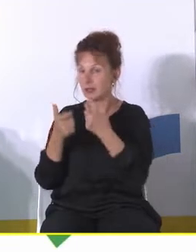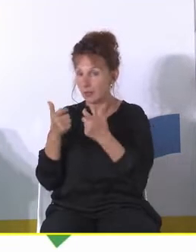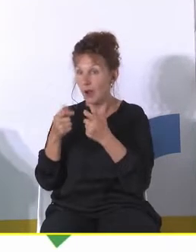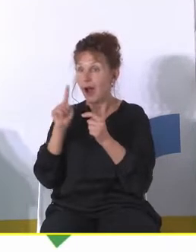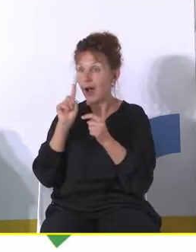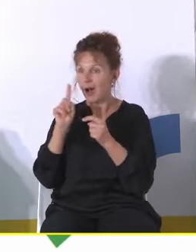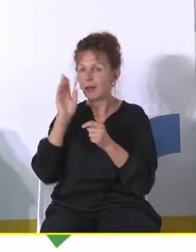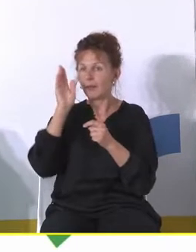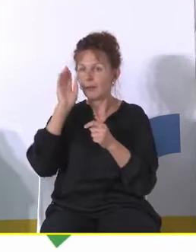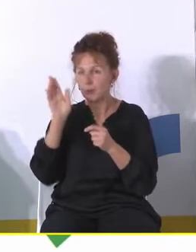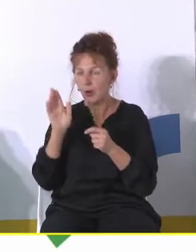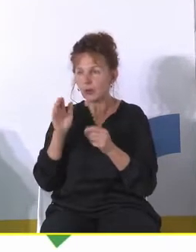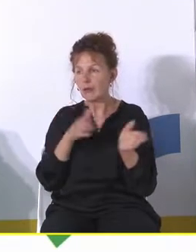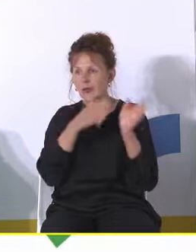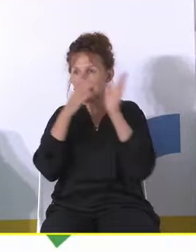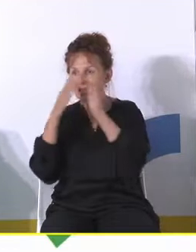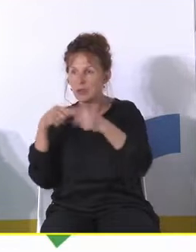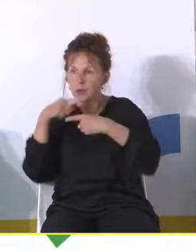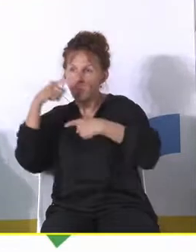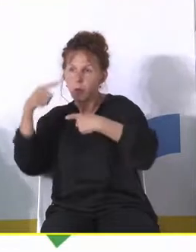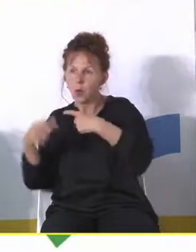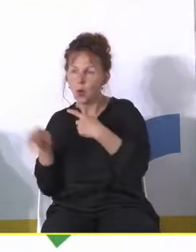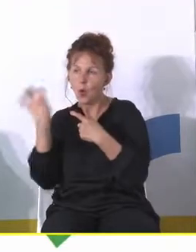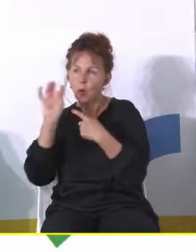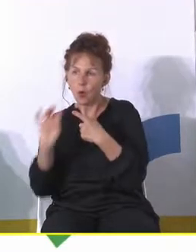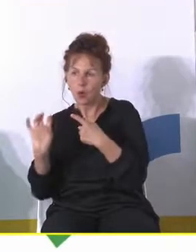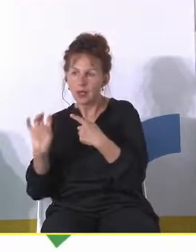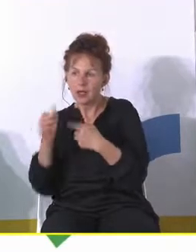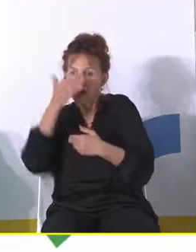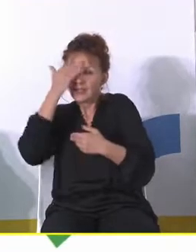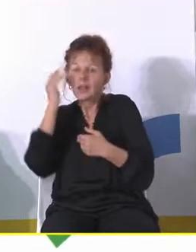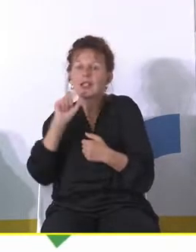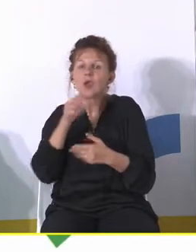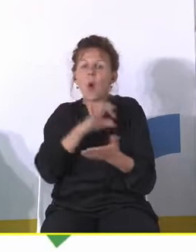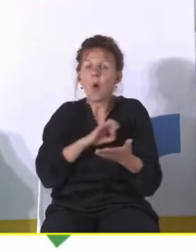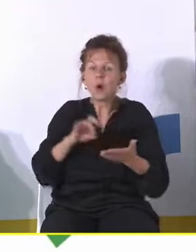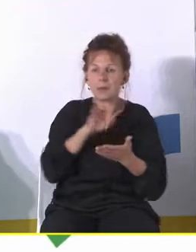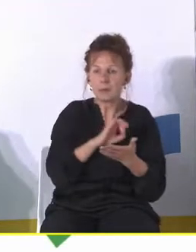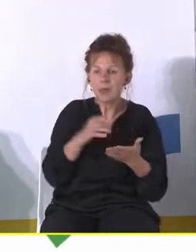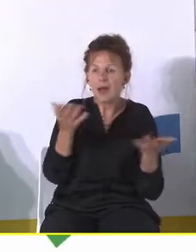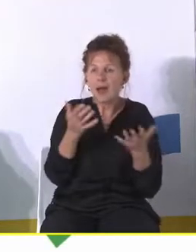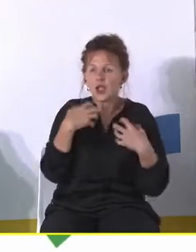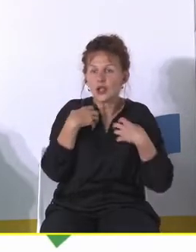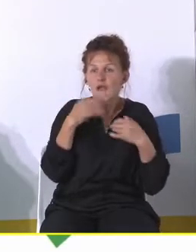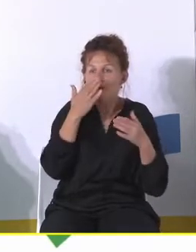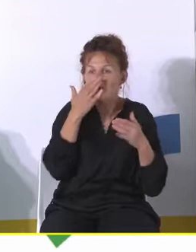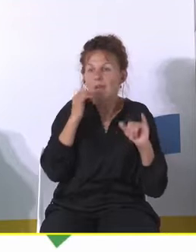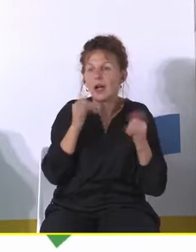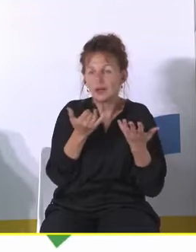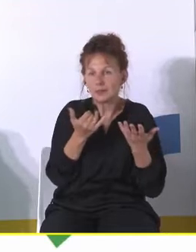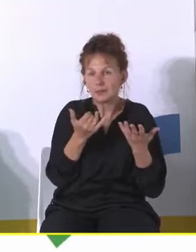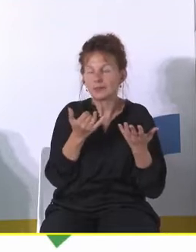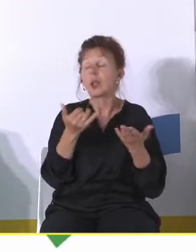patrząc na to następne pokolenie, to on, ponieważ nie wie, co się dzieje w gminie, generalnie, i to jest jeden z